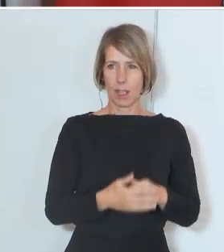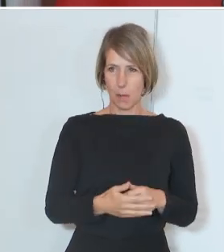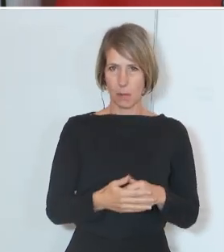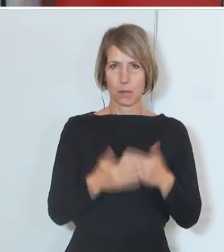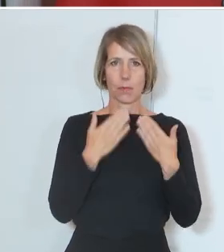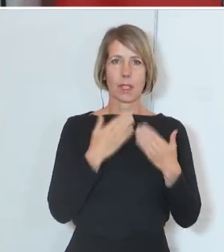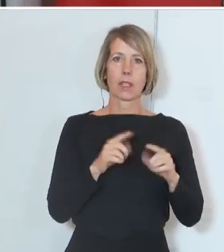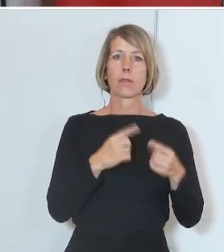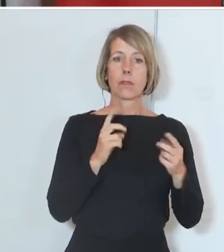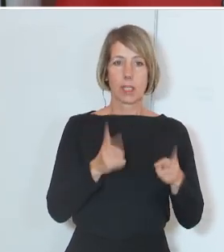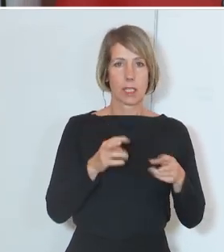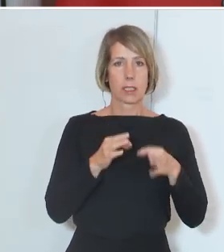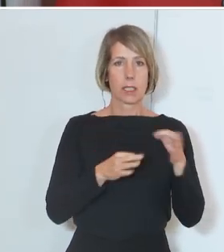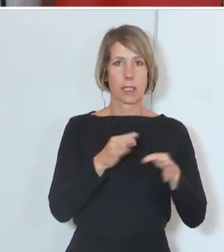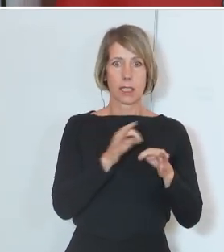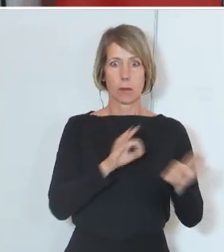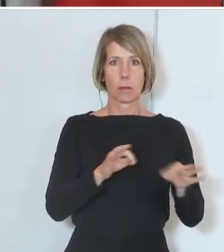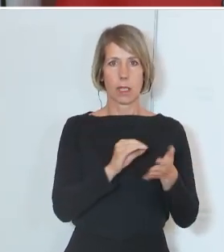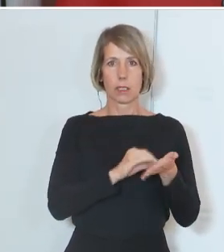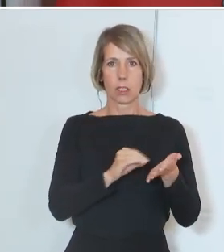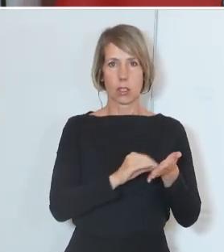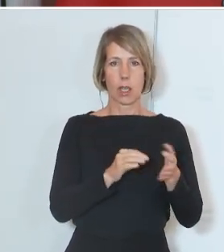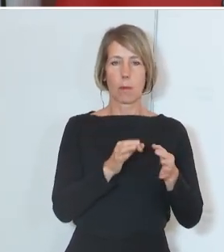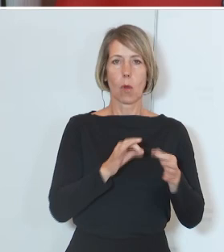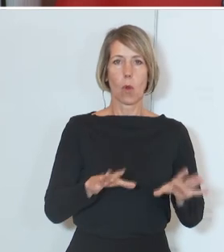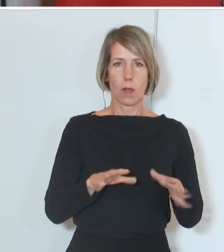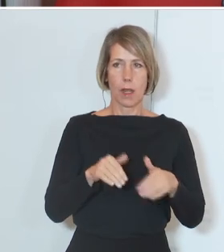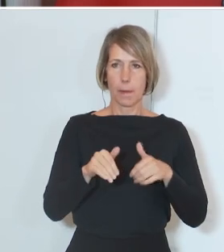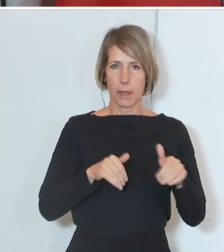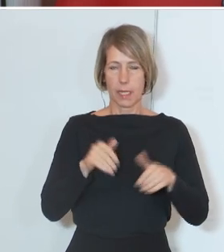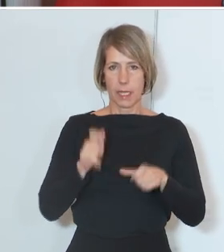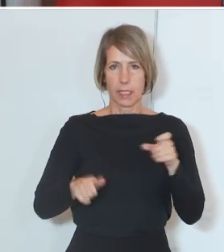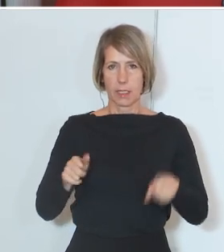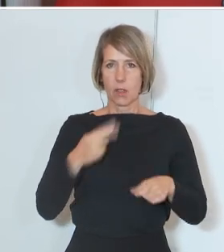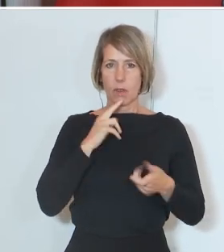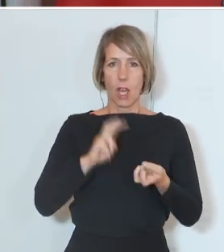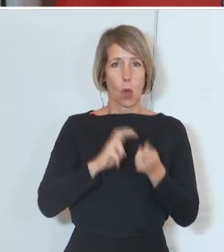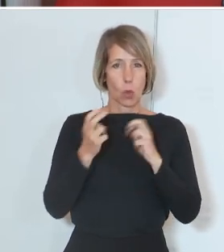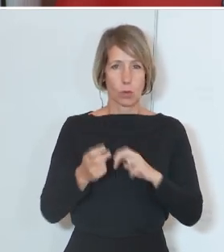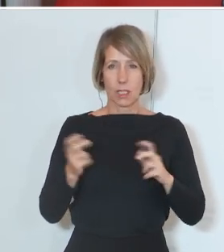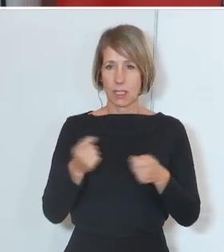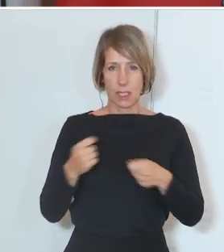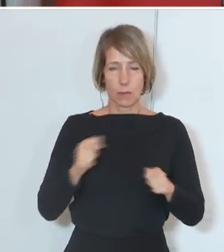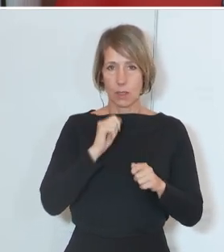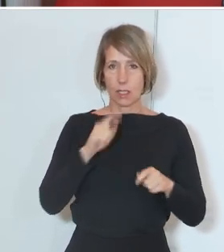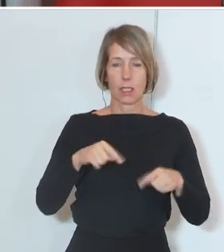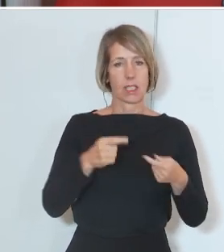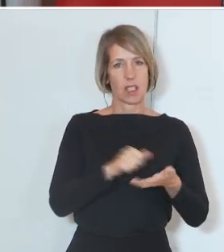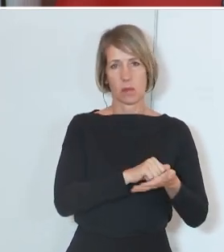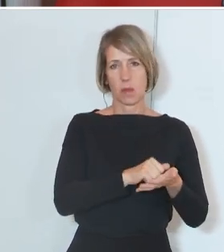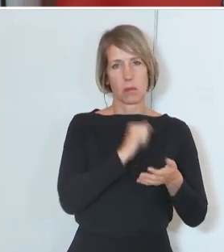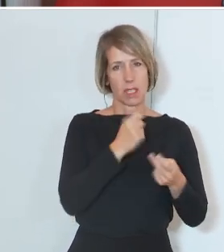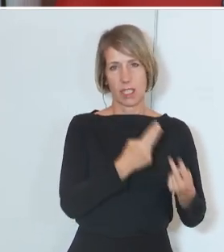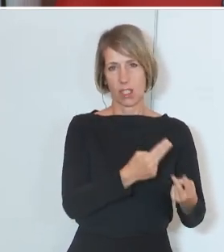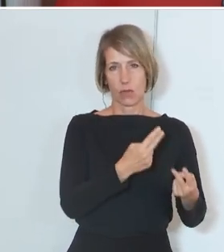Strategie der Welt schreiben. Wenn es nicht engagierte Ministerien und eine Spitze Minister gibt, die diese auch umsetzen, dann wäre es das Papier nicht wert, auf dem es steht.